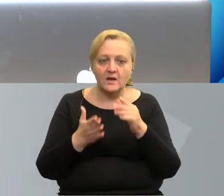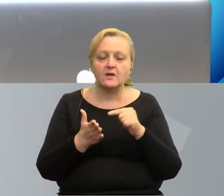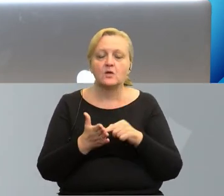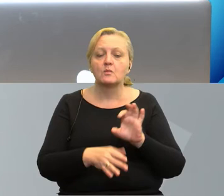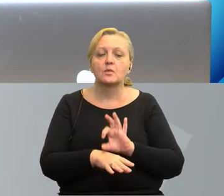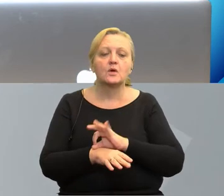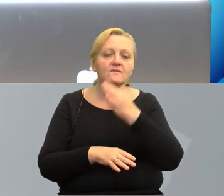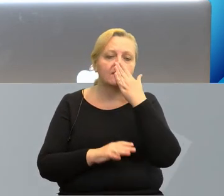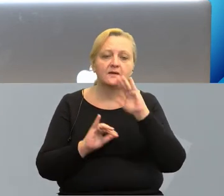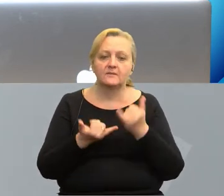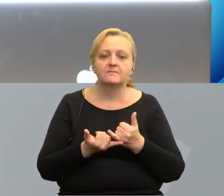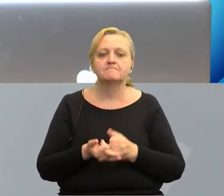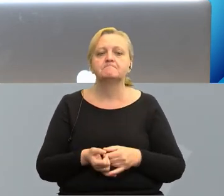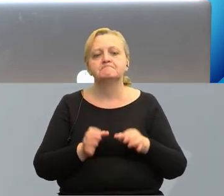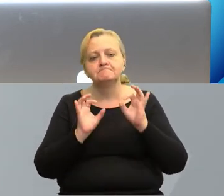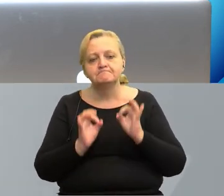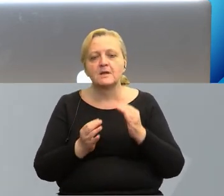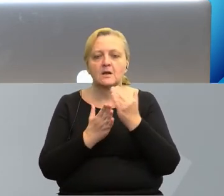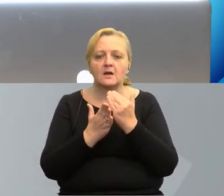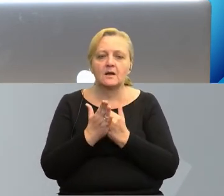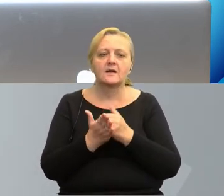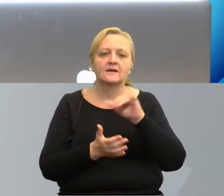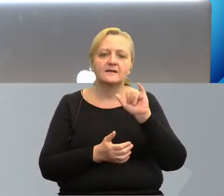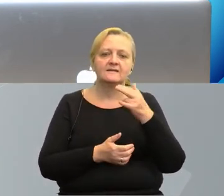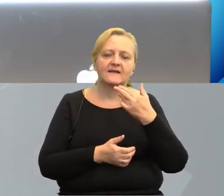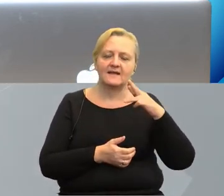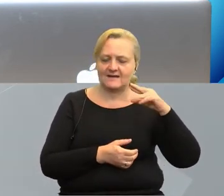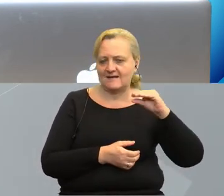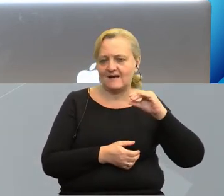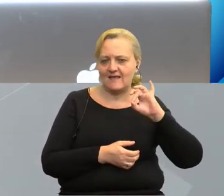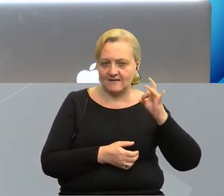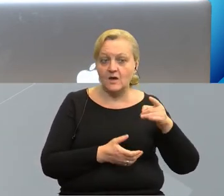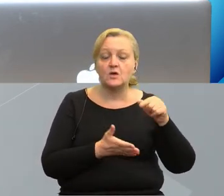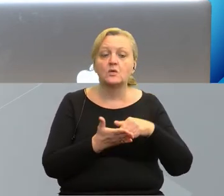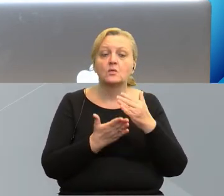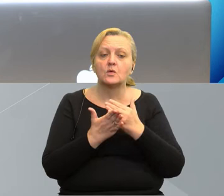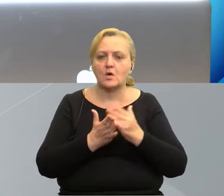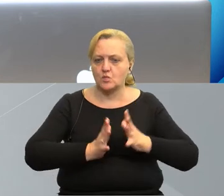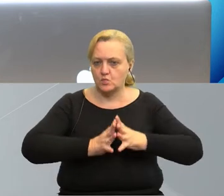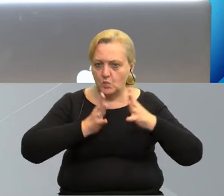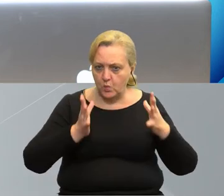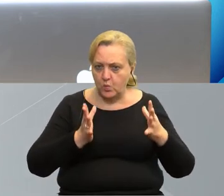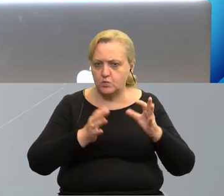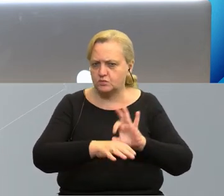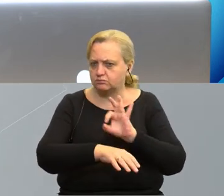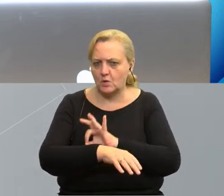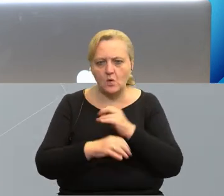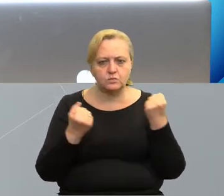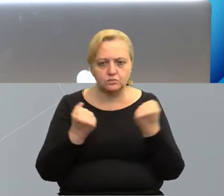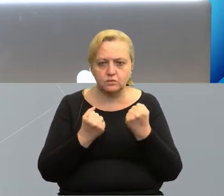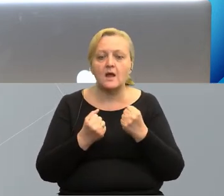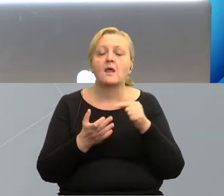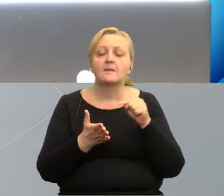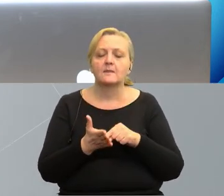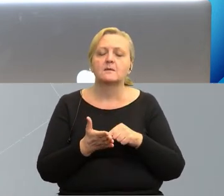projektów, które są typowe dla programów Interreg. Mamy wśród nich zarówno projekty duże, takie strategiczne, które